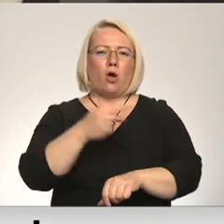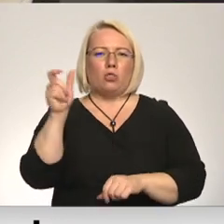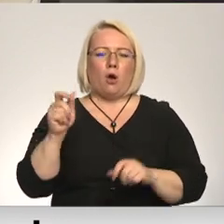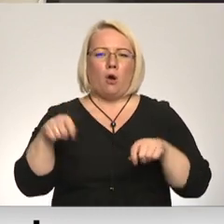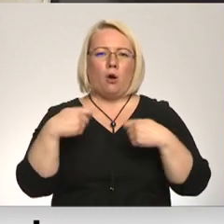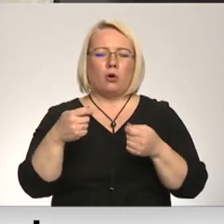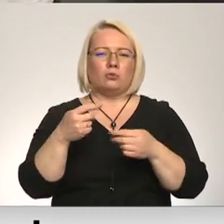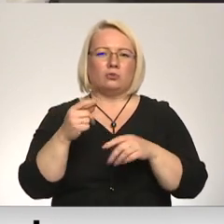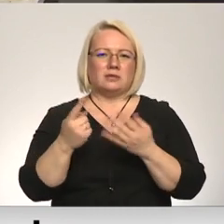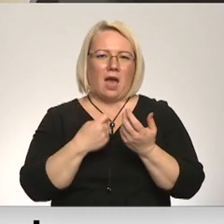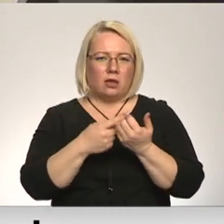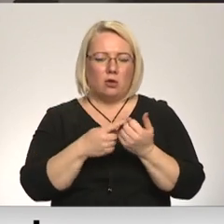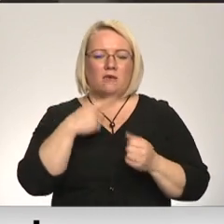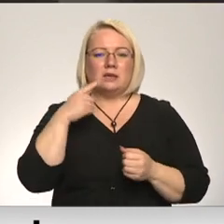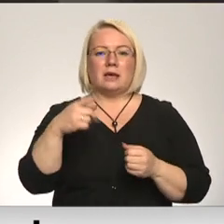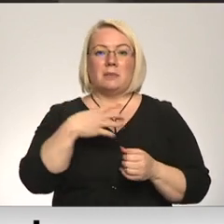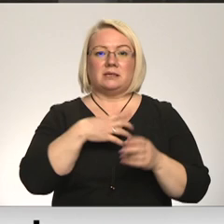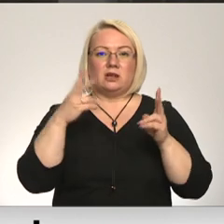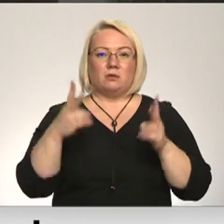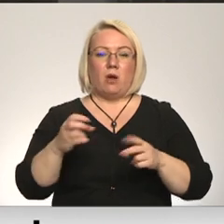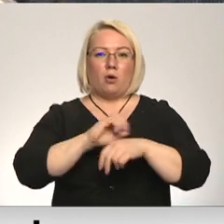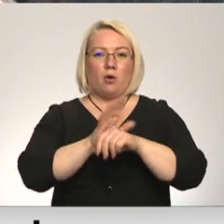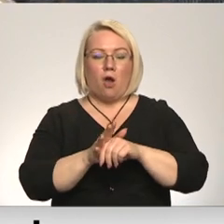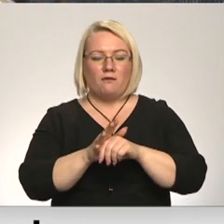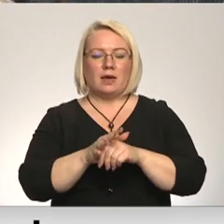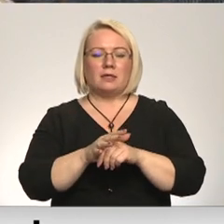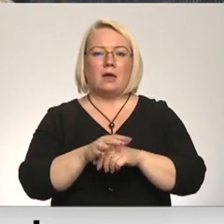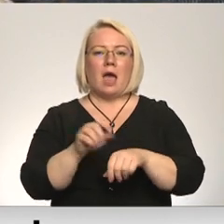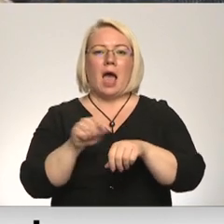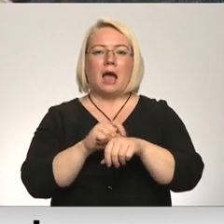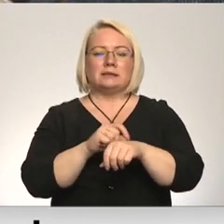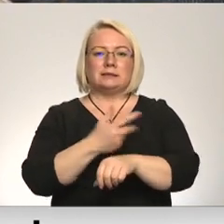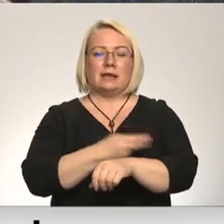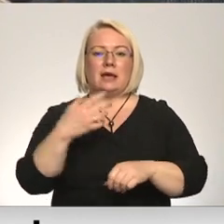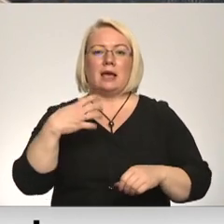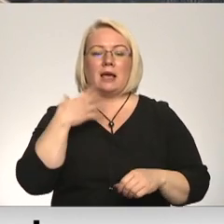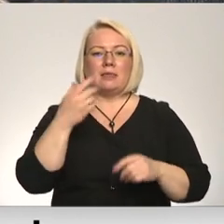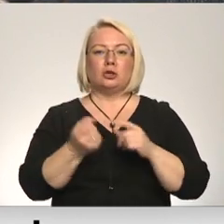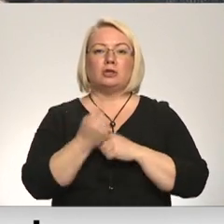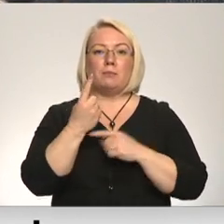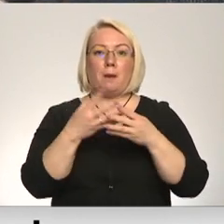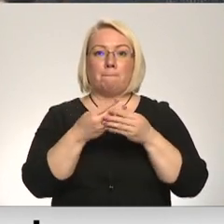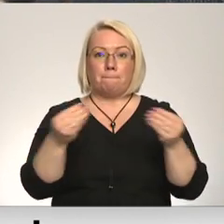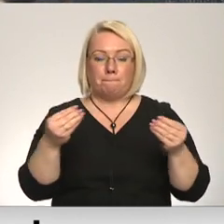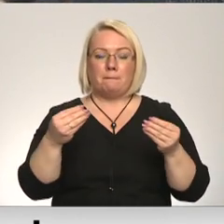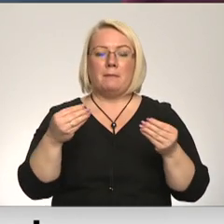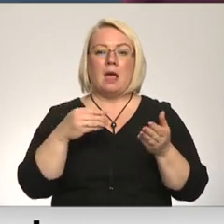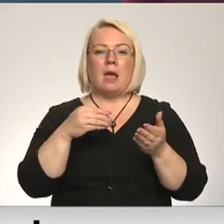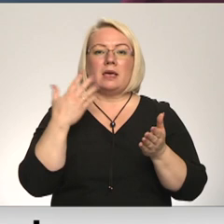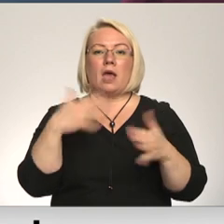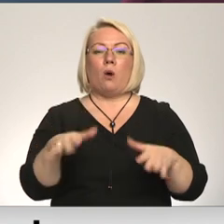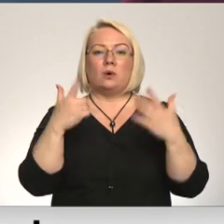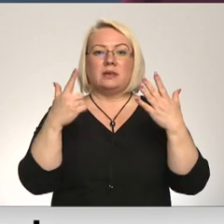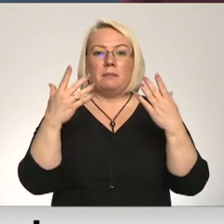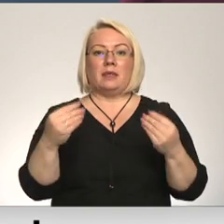Pēc saslimšanas ar Covid-19, ja mēļauj pašu sajūt, asīnas var ziedot septiņas dienas pēc simptomu izlašanas. Parasti vienmēr mums ir